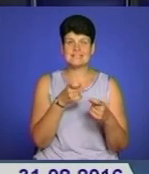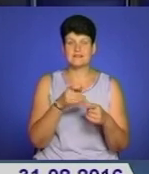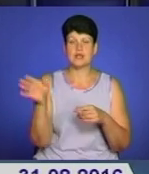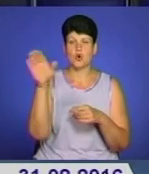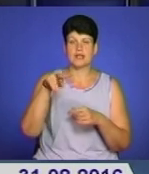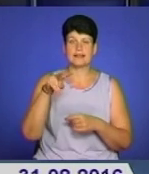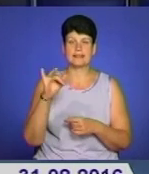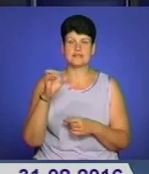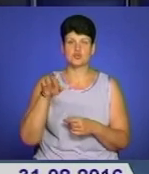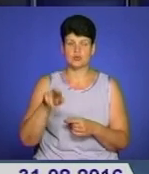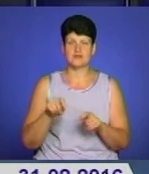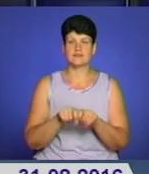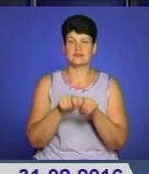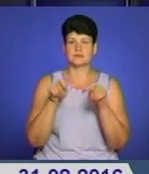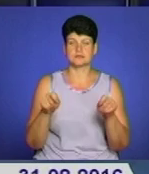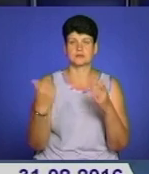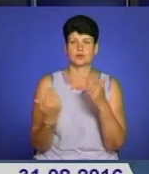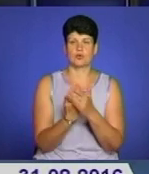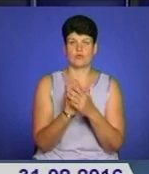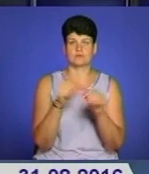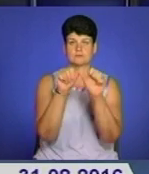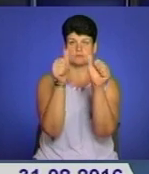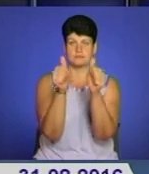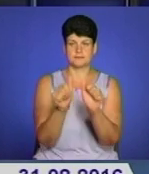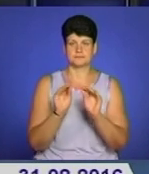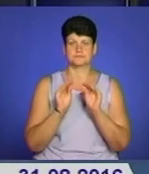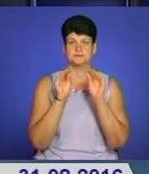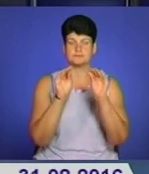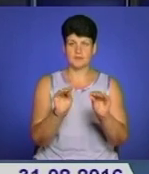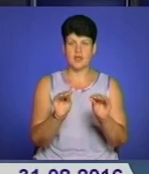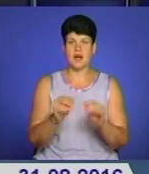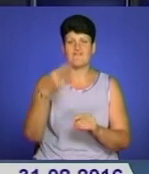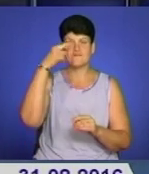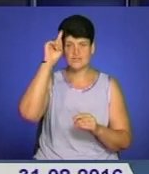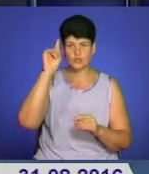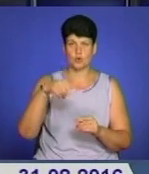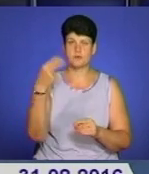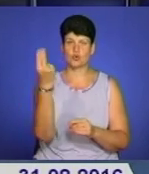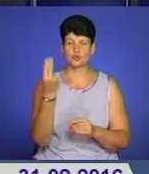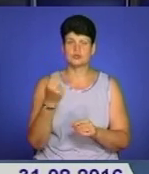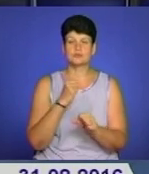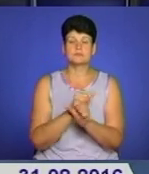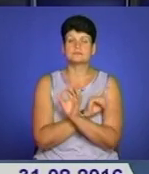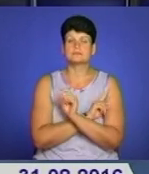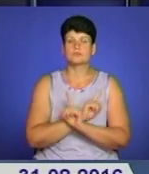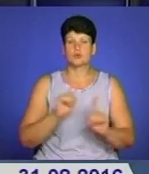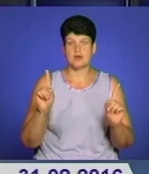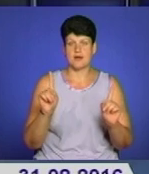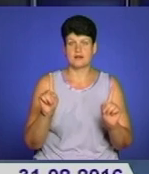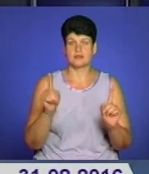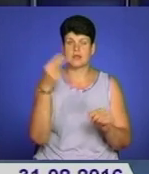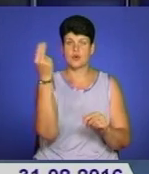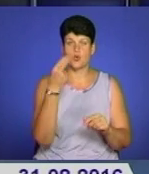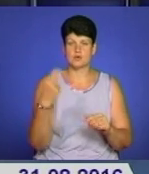відновили меморіальний комплекс бійців та облаштували пам'ятник. А відомі художники виконали унікальний розпис відремонтованої